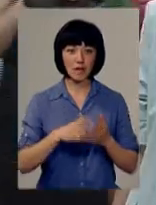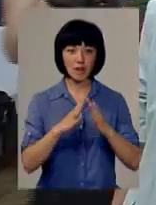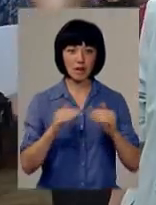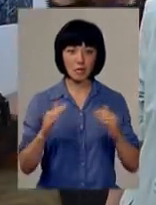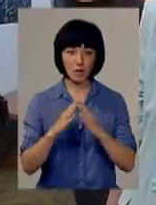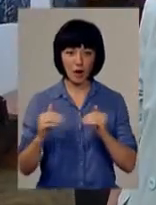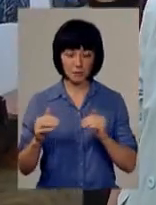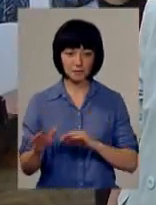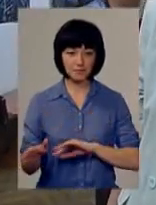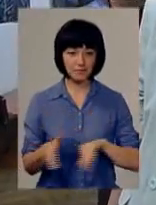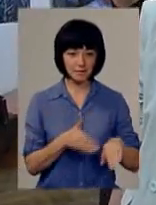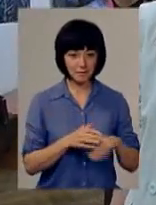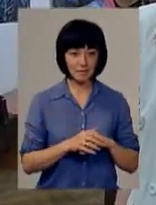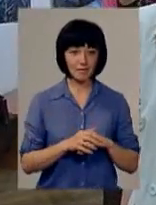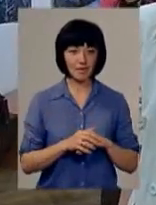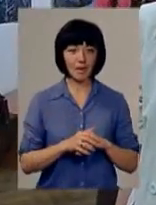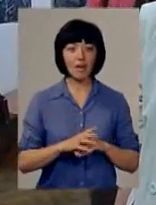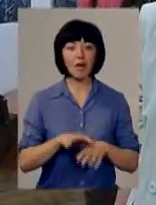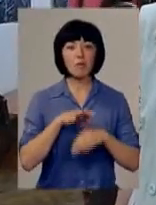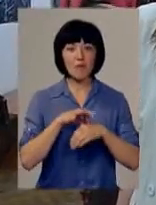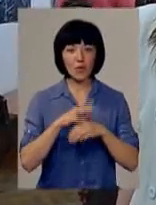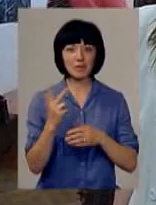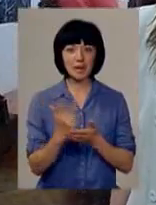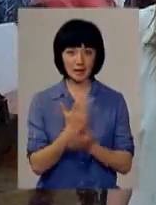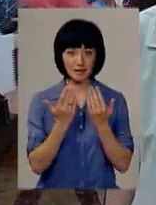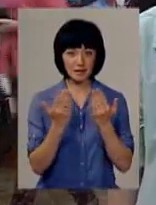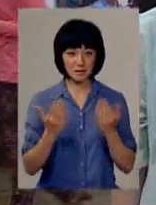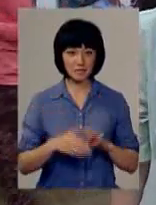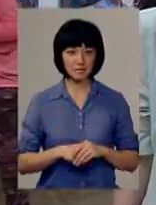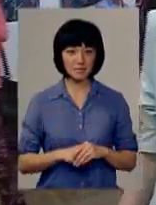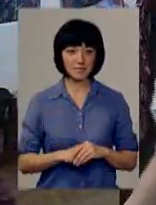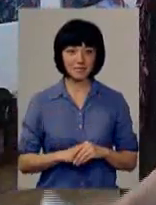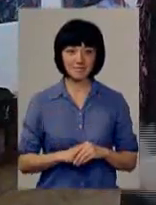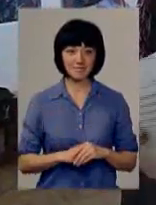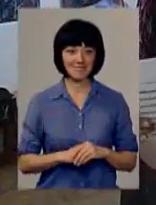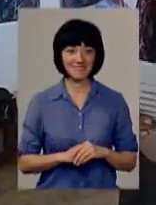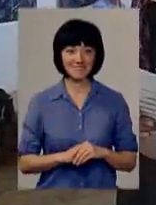таборах. Арт-колаж в нашому місті проводять вже втретє. Цьогоріч...